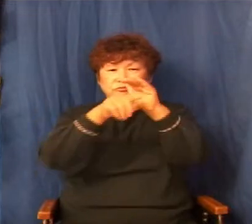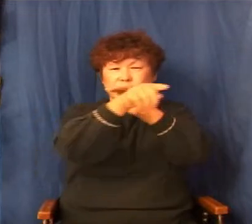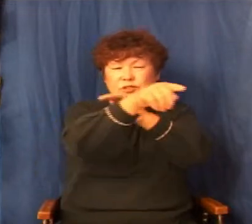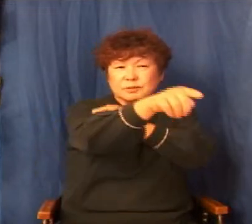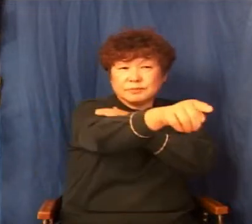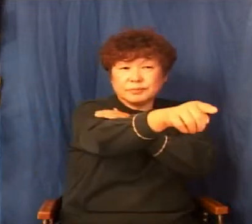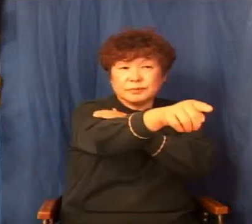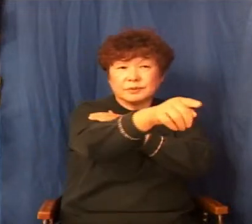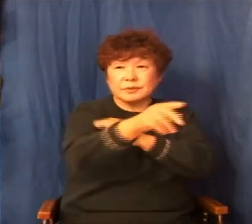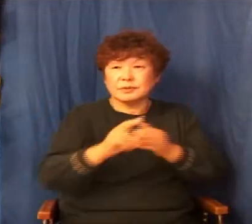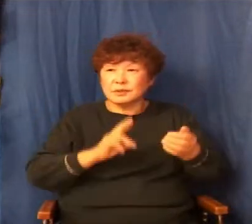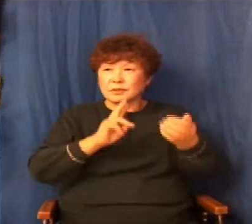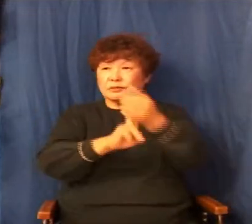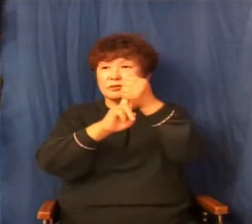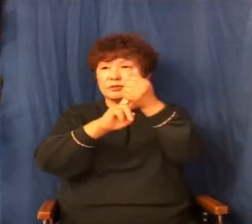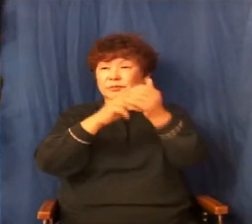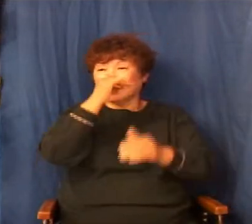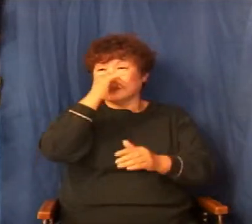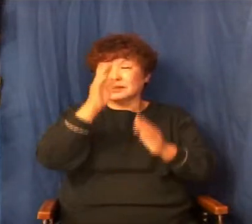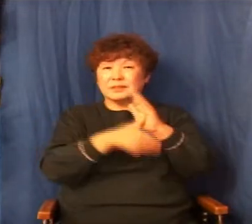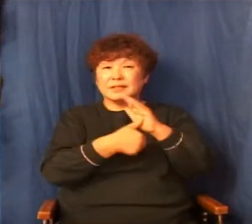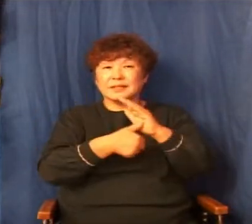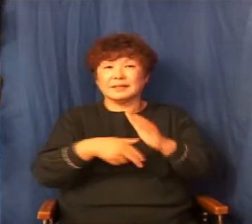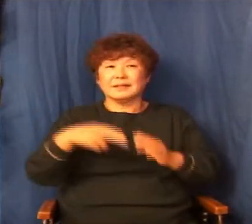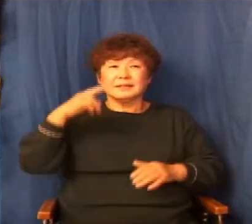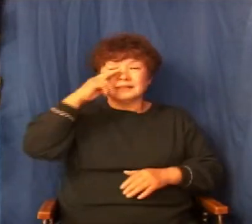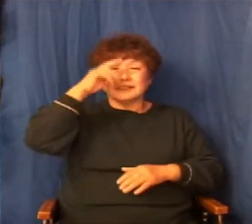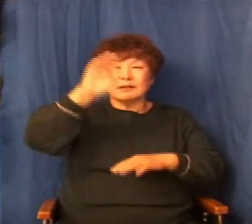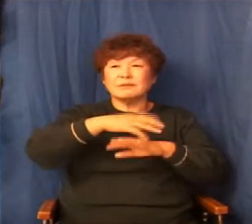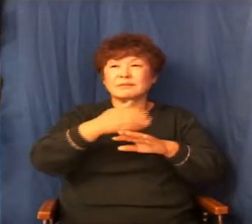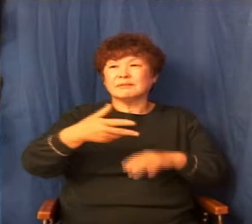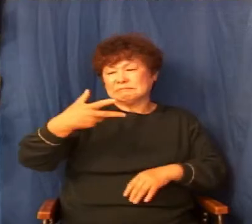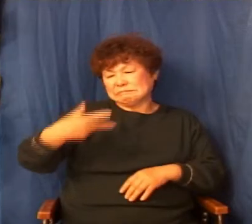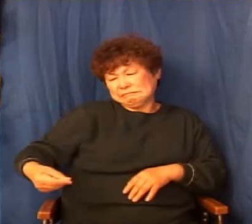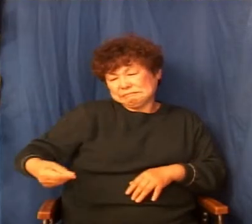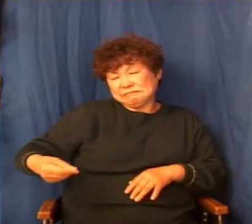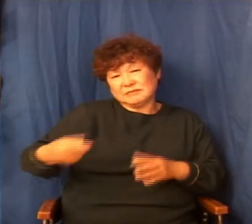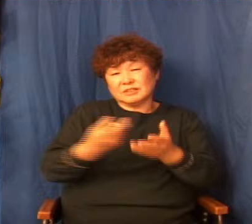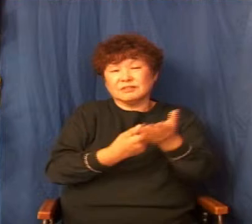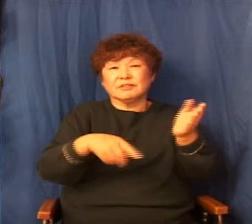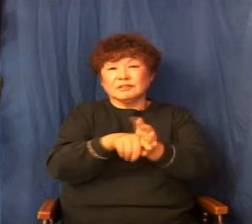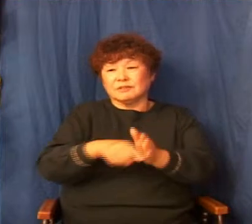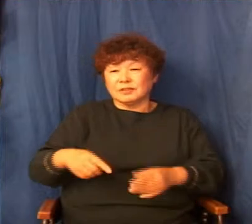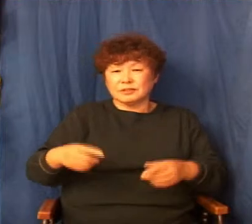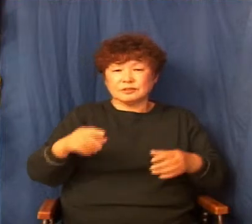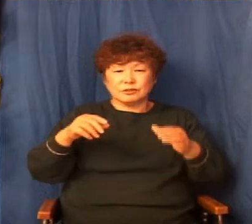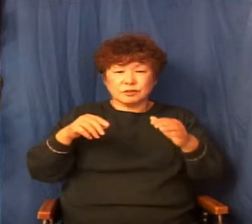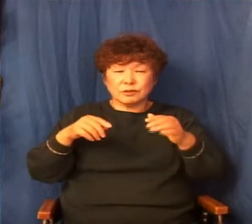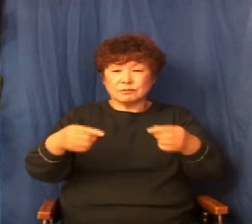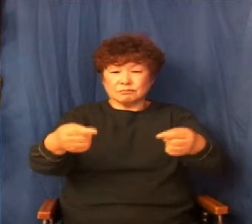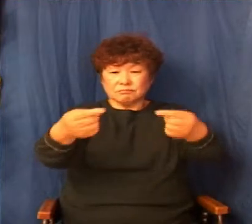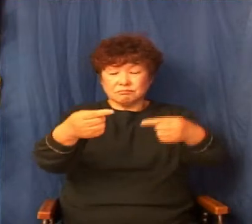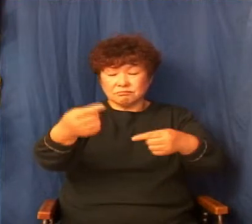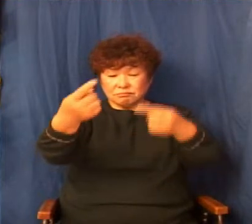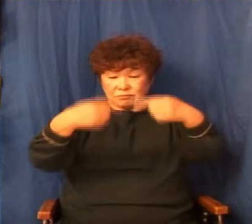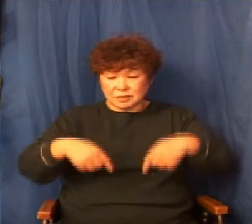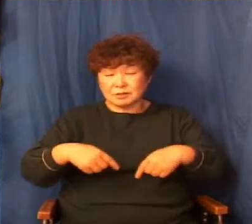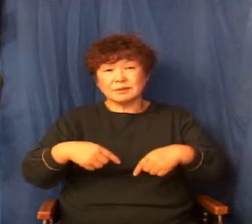들어가 있는데 사울이 용변을 보러 들어온 거예요. 그래서 그 뒤에서